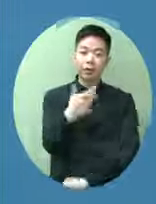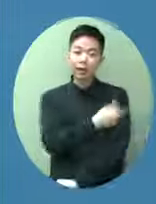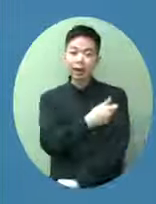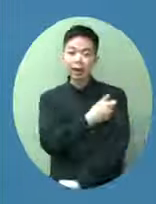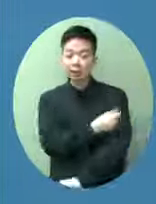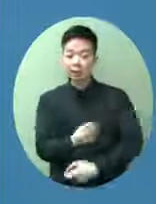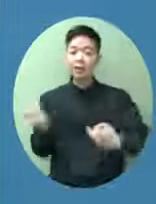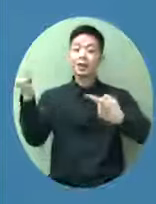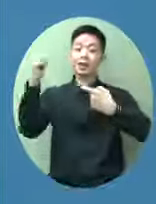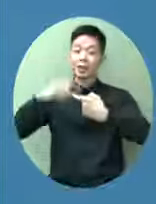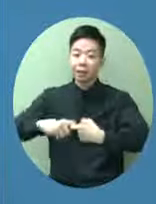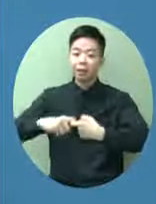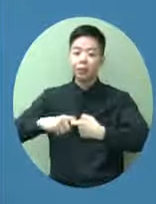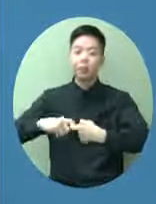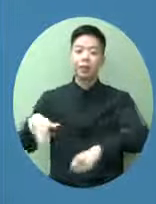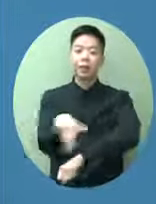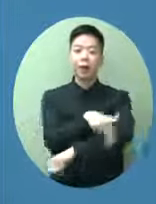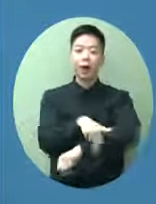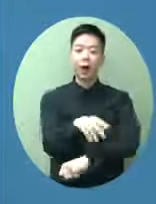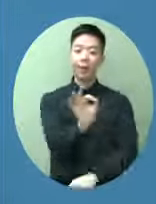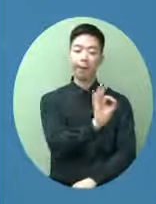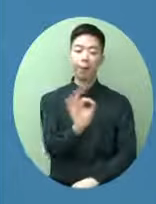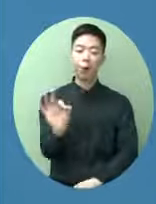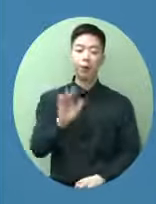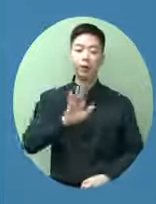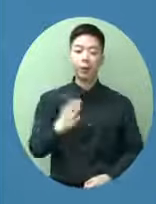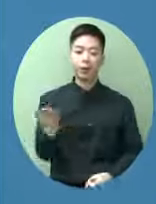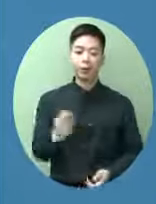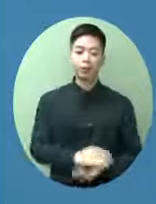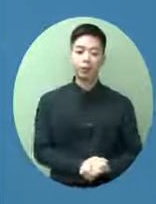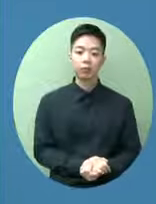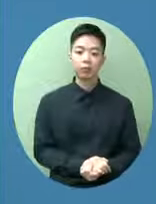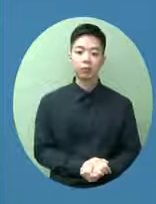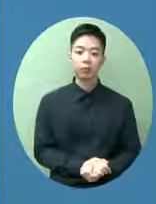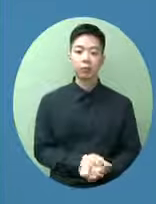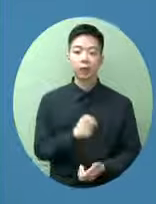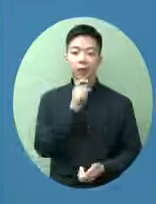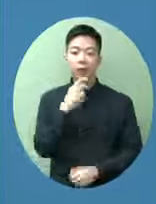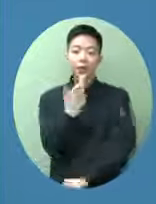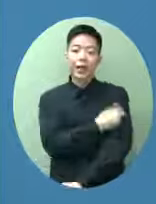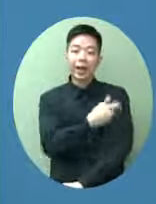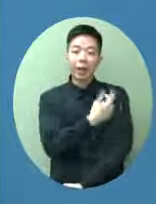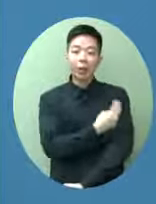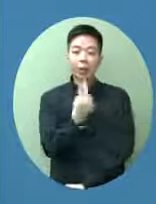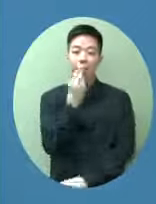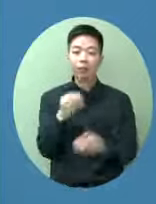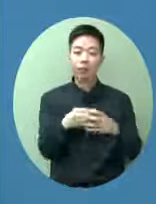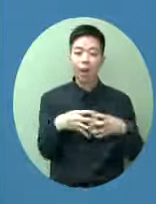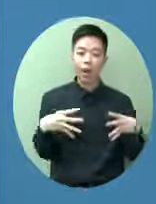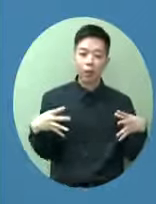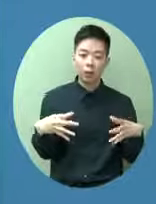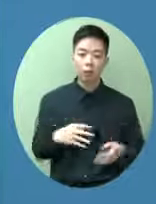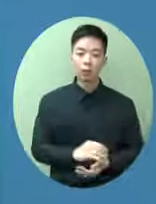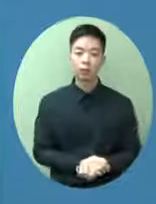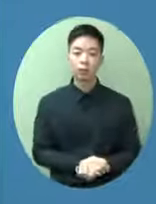但當然早期我們是有一個或者現在也適用的就是一個vaccine bubble一個如果是接種了疫苗